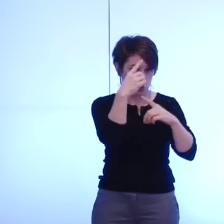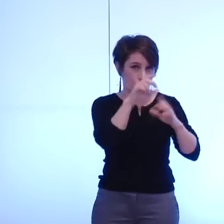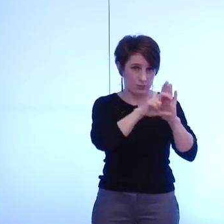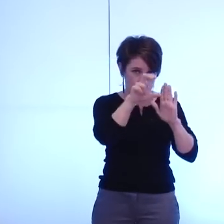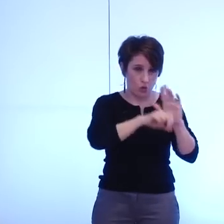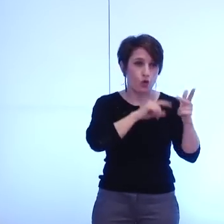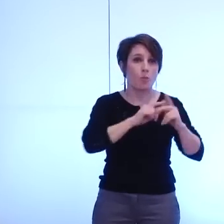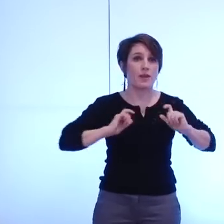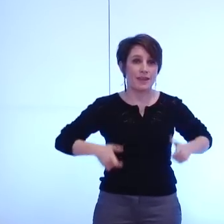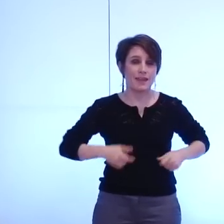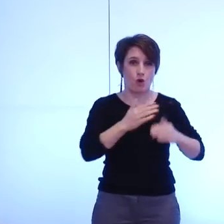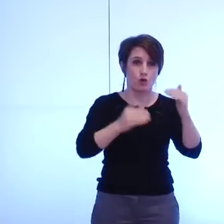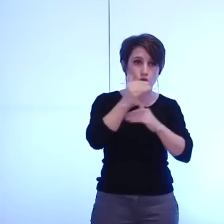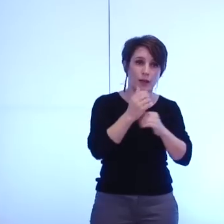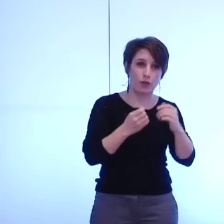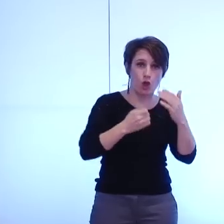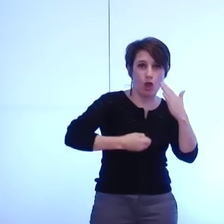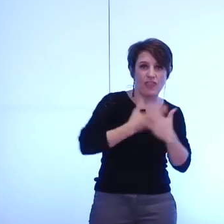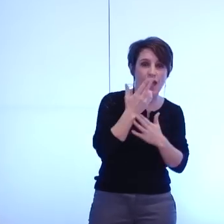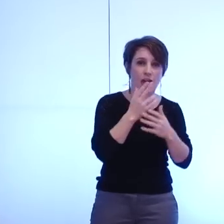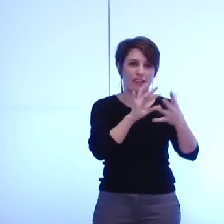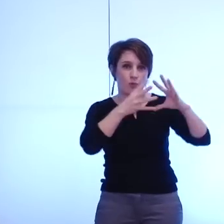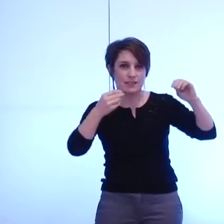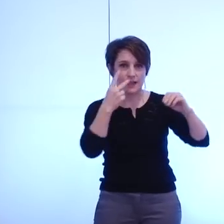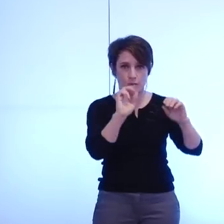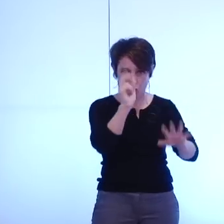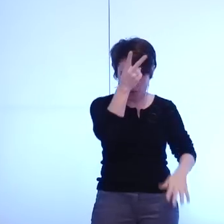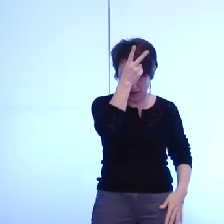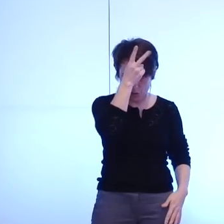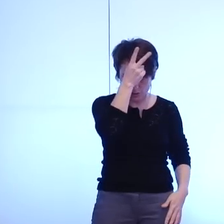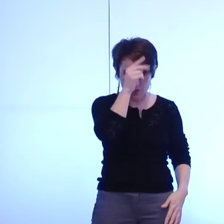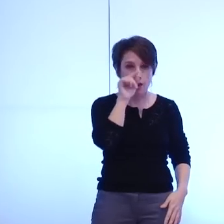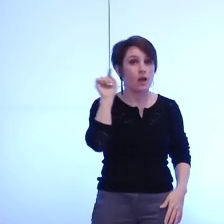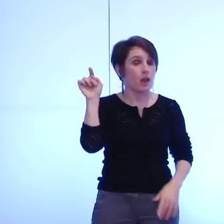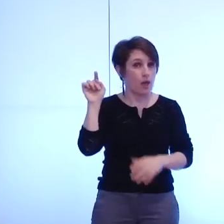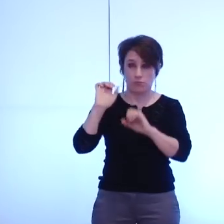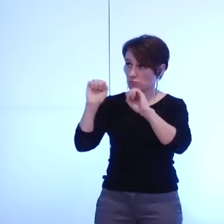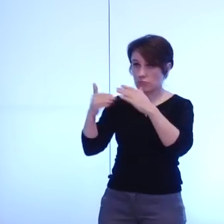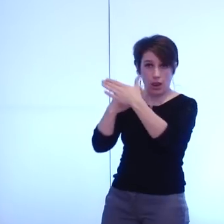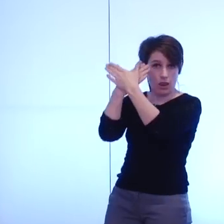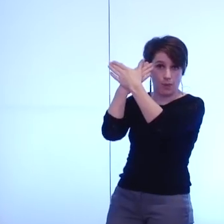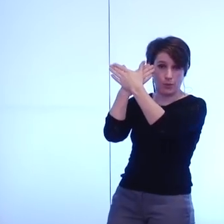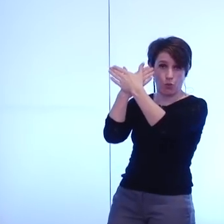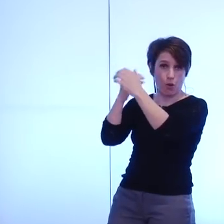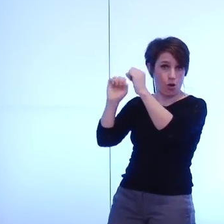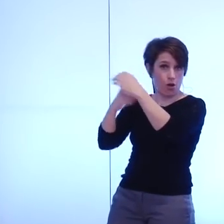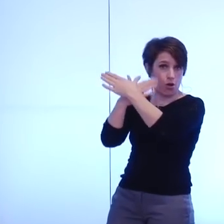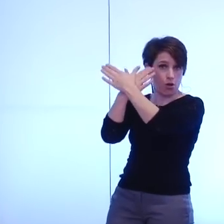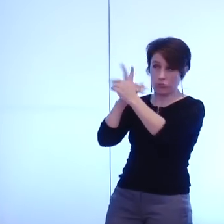Grenoble et l'école supérieure d'art et de design de Grenoble-Valence la métropole est substituée de plein droit en lieu et